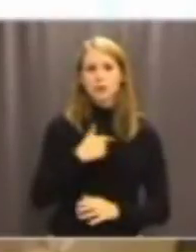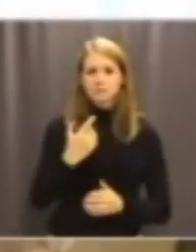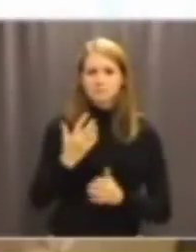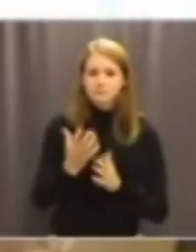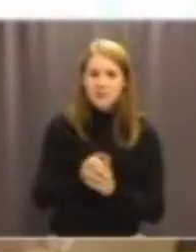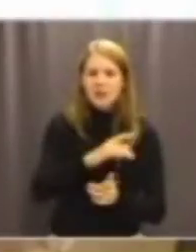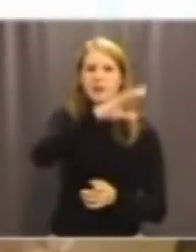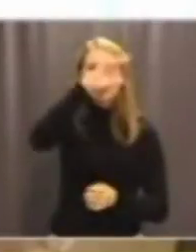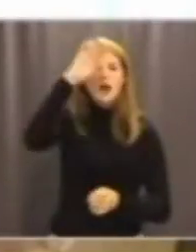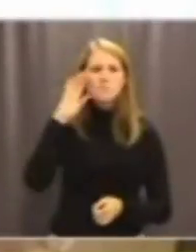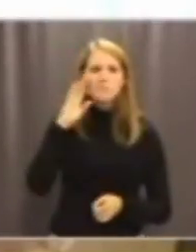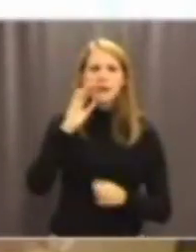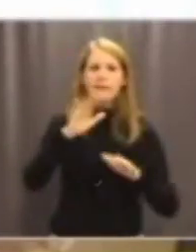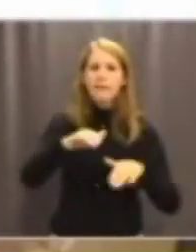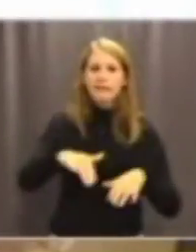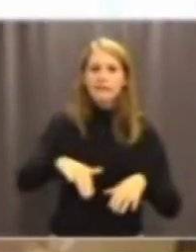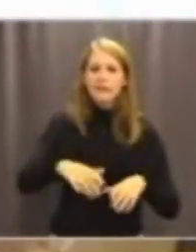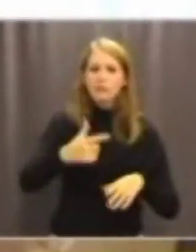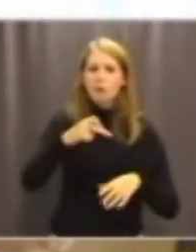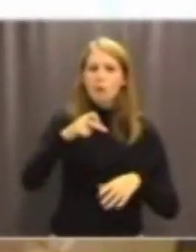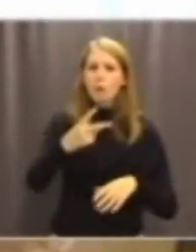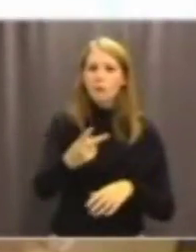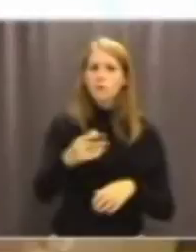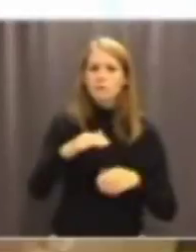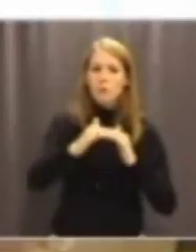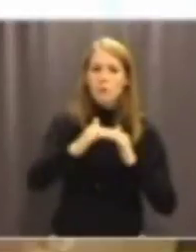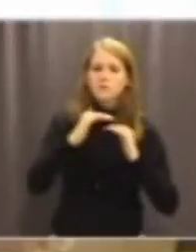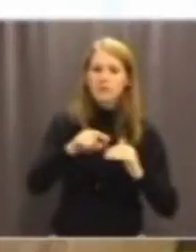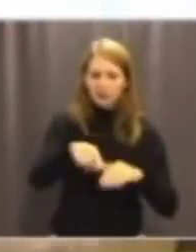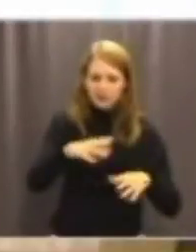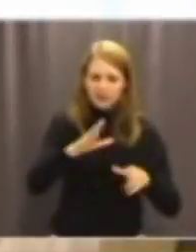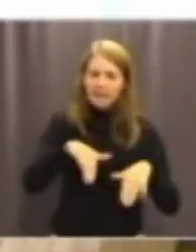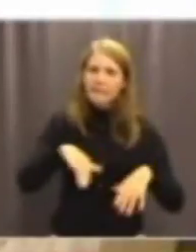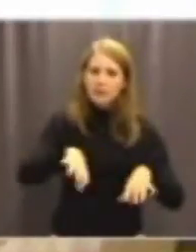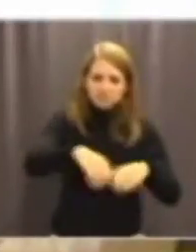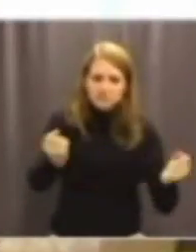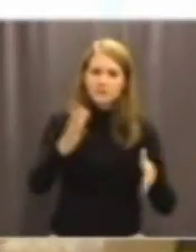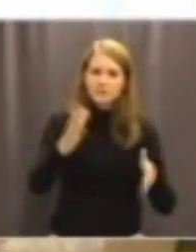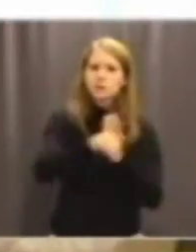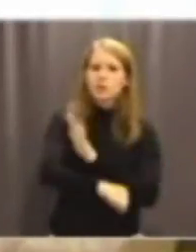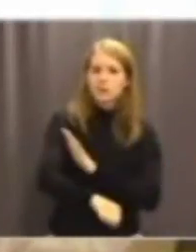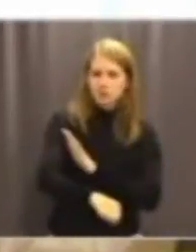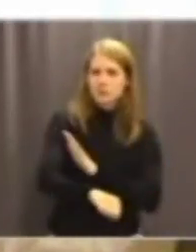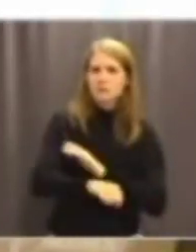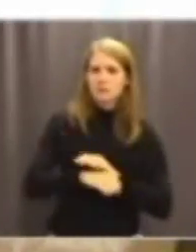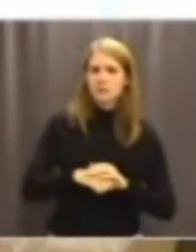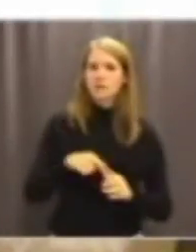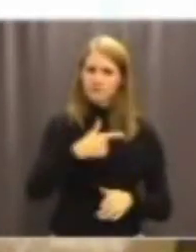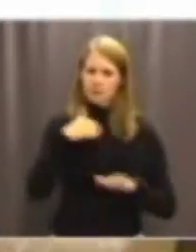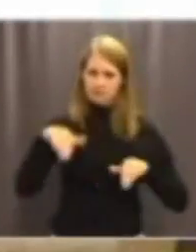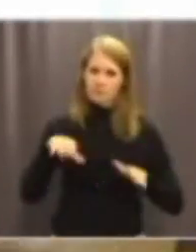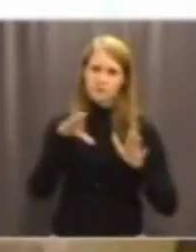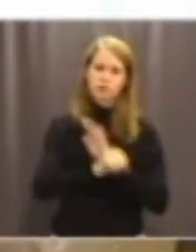brutna torrmåsar. sådana som är redan brutna där har vi redan förstört ganska mycket